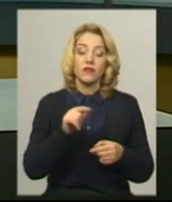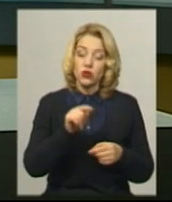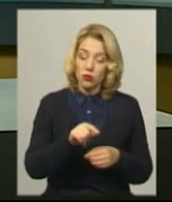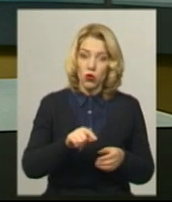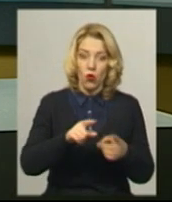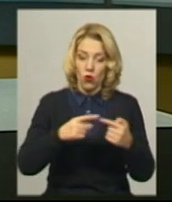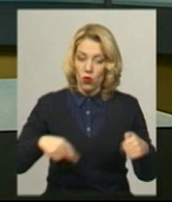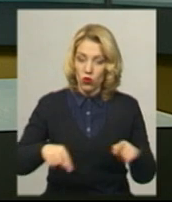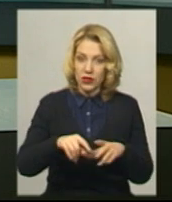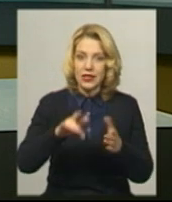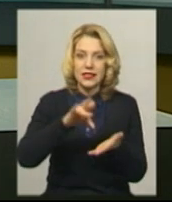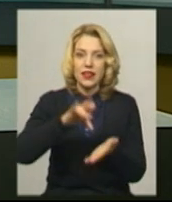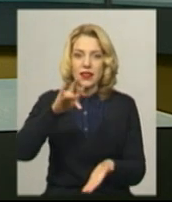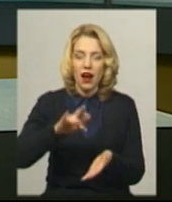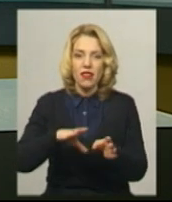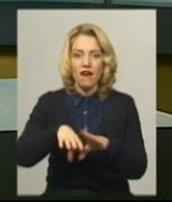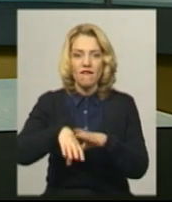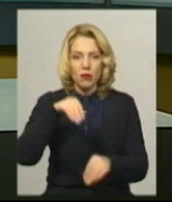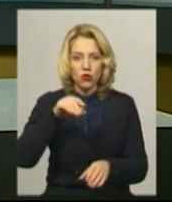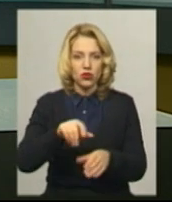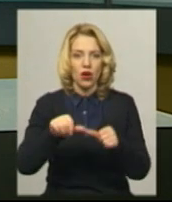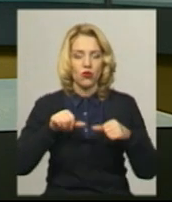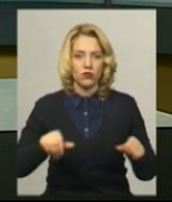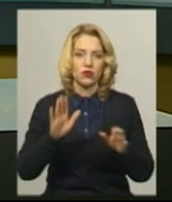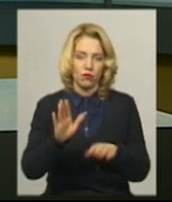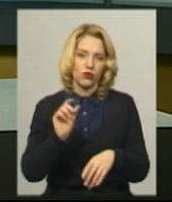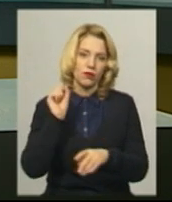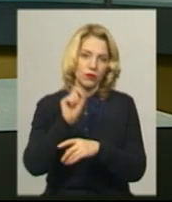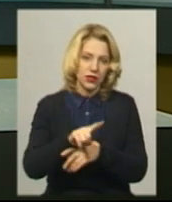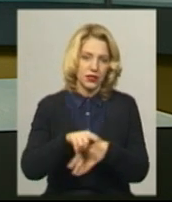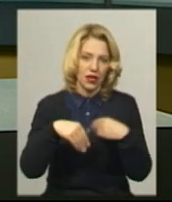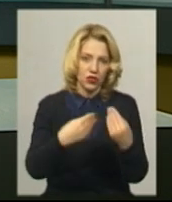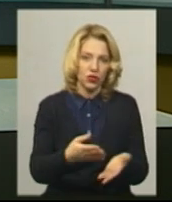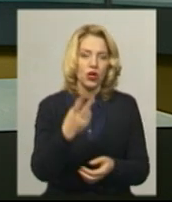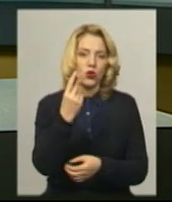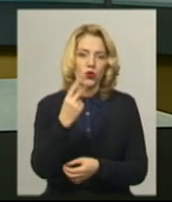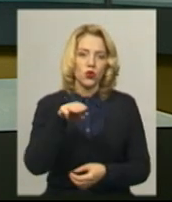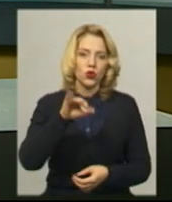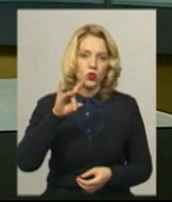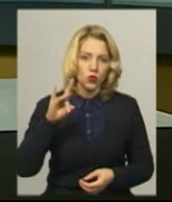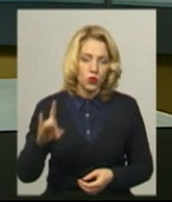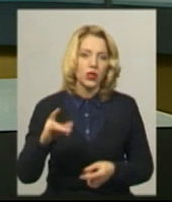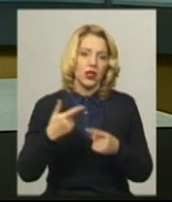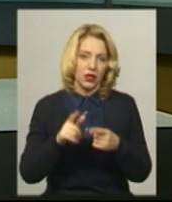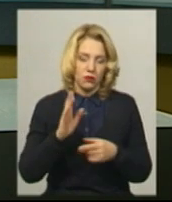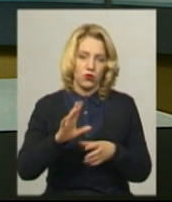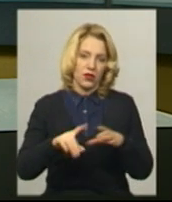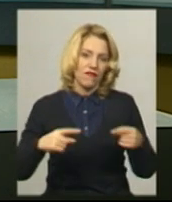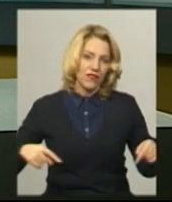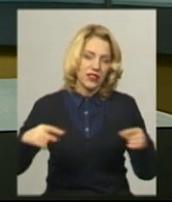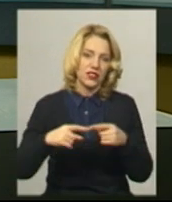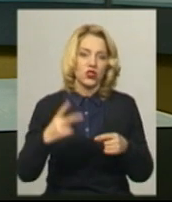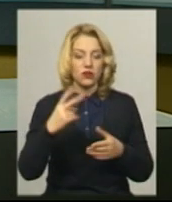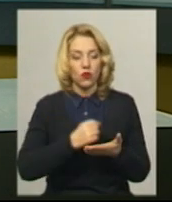округі центральною виборчою комісією має бути призначено другий тур виборів. Під час нього і буде визначено, хто з двох кандидатів –